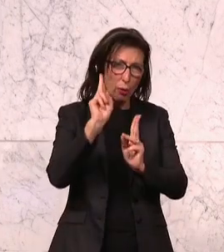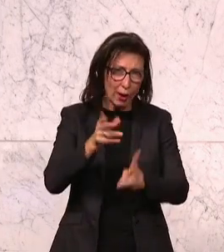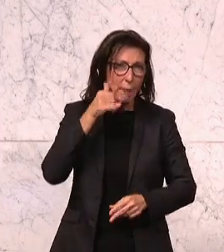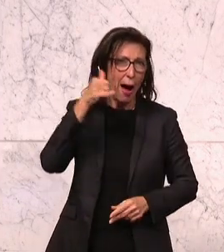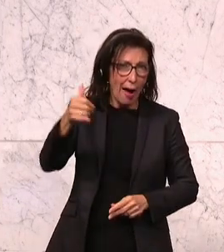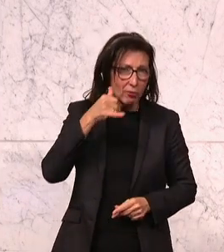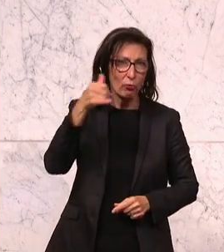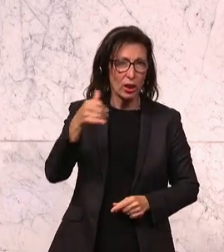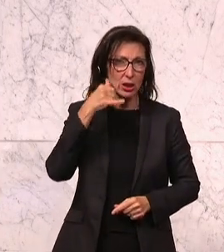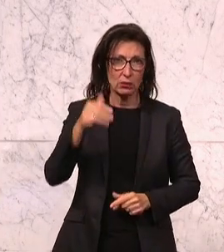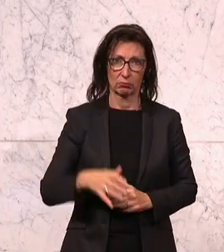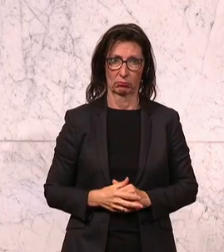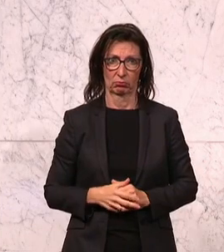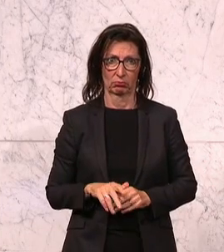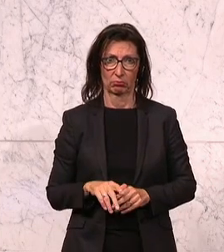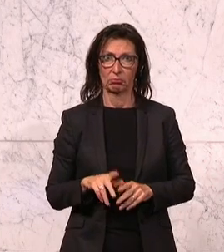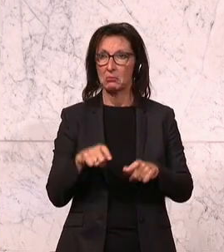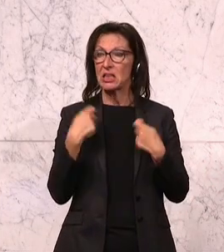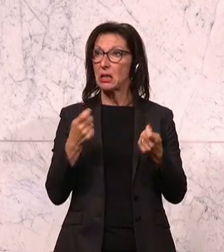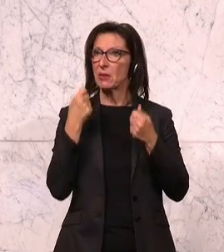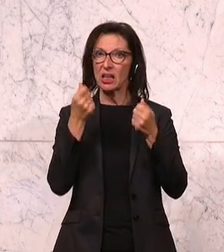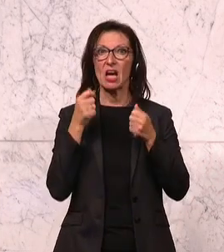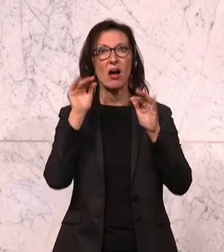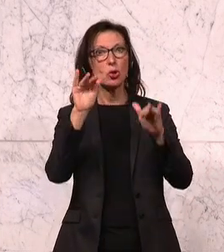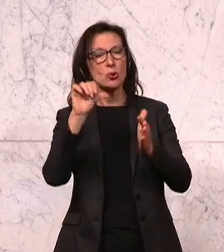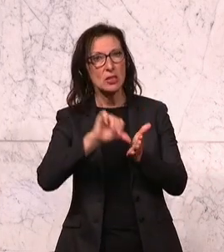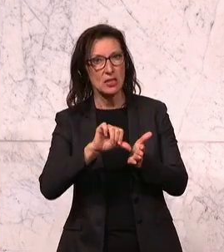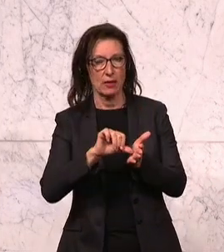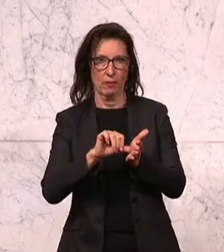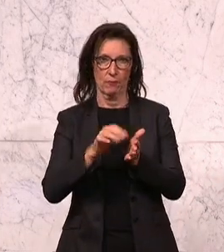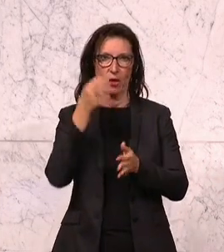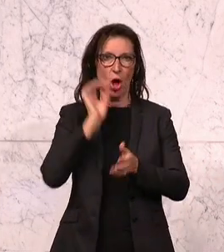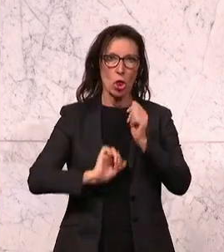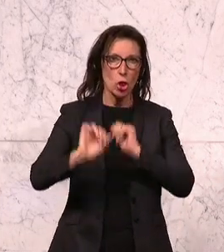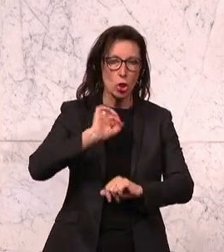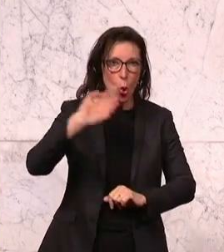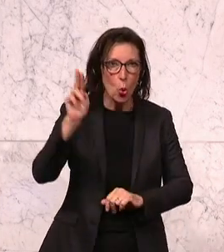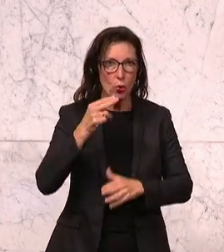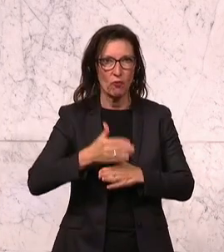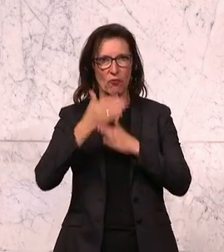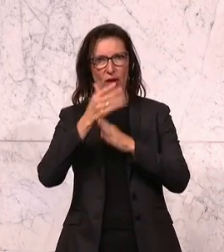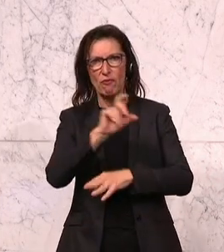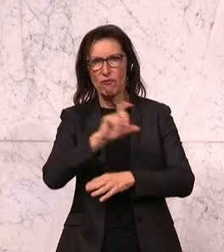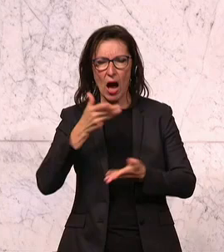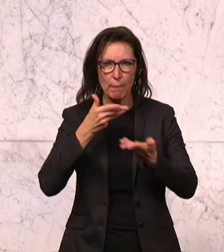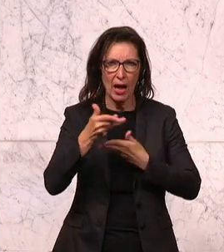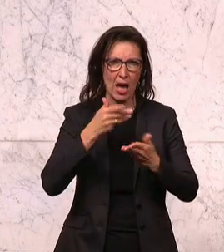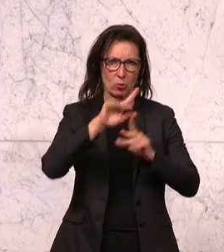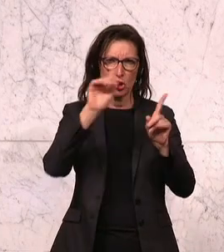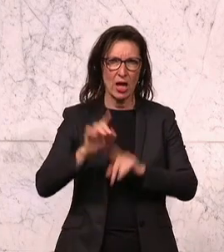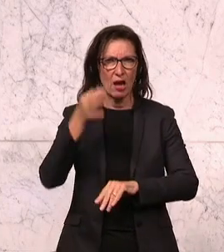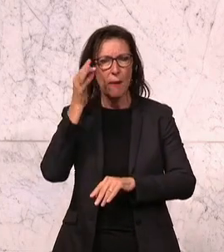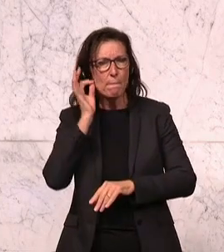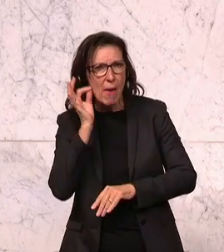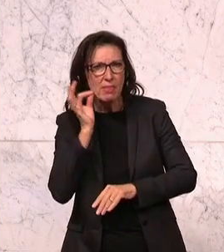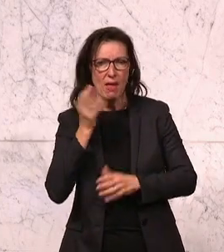haben Gewaltschutzzentren, Frauennotrufhilfen, Fachberatungsstellen, Mädchen- und Beratungsstellen. Die Frau Bundesminister